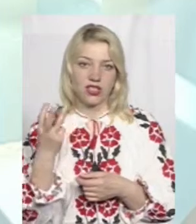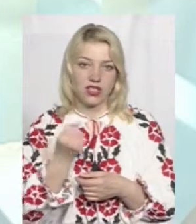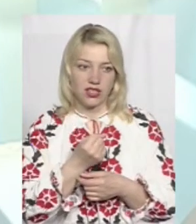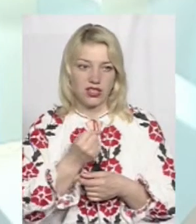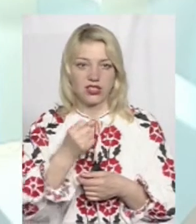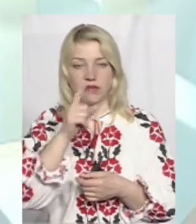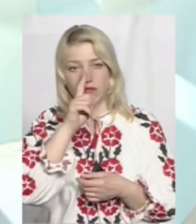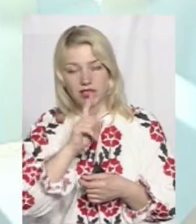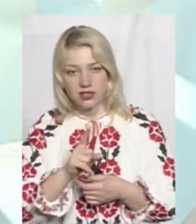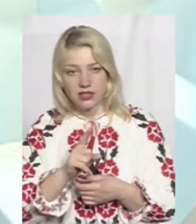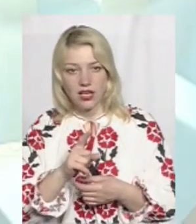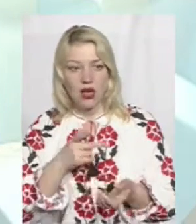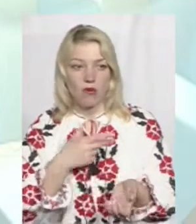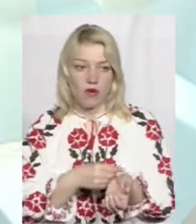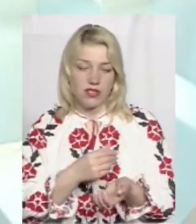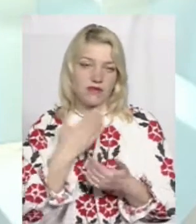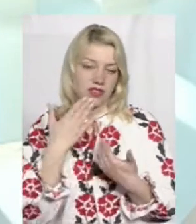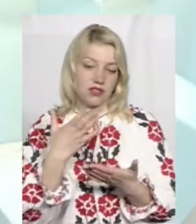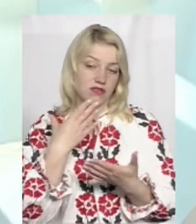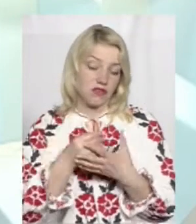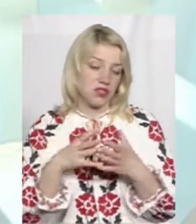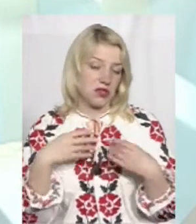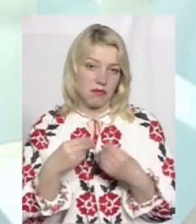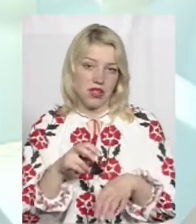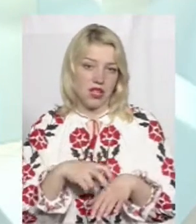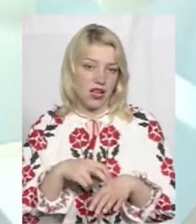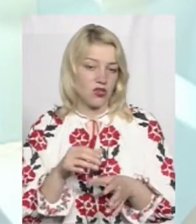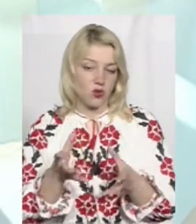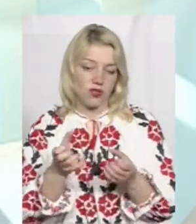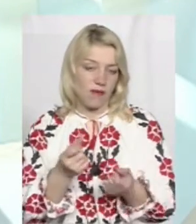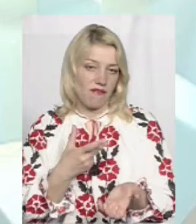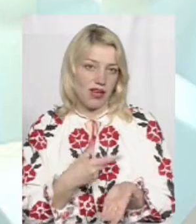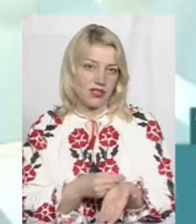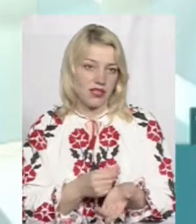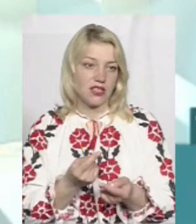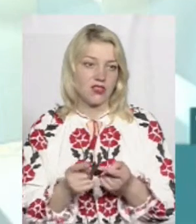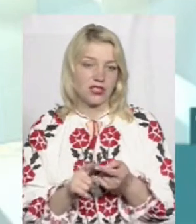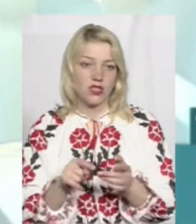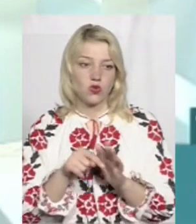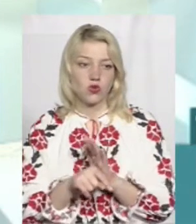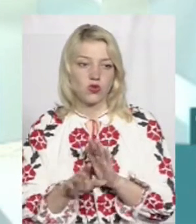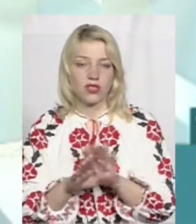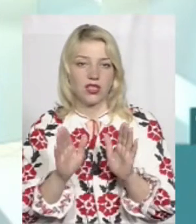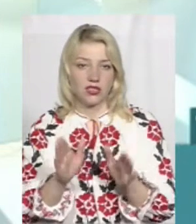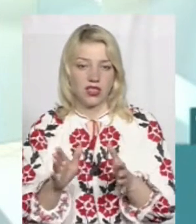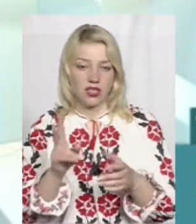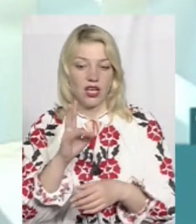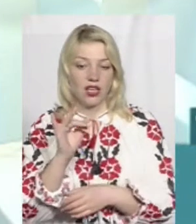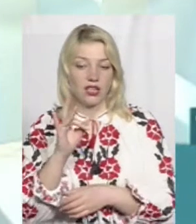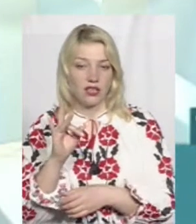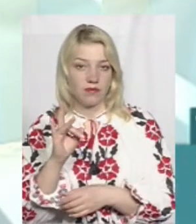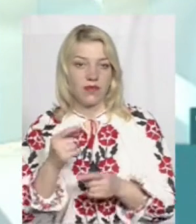місяць провакцинуватися, звертаєтесь до свого сімейного лікаря і отримуєте вакцинацію. І це стосується не тільки кору,